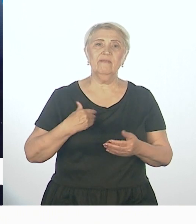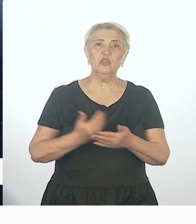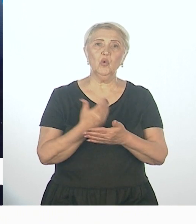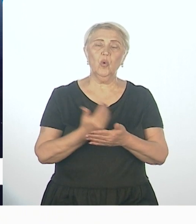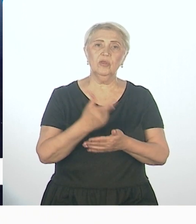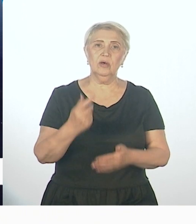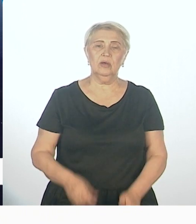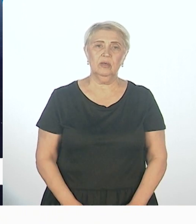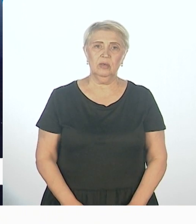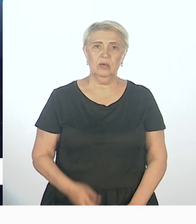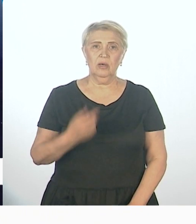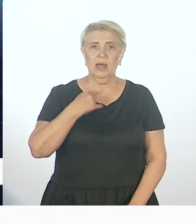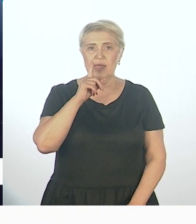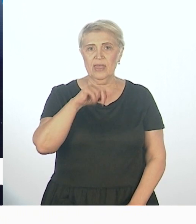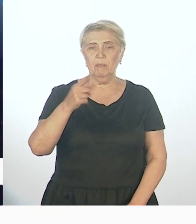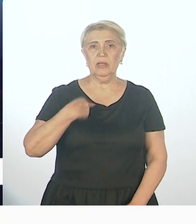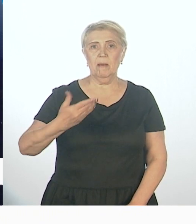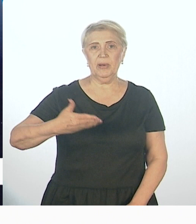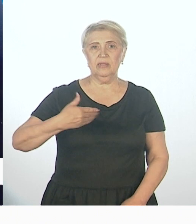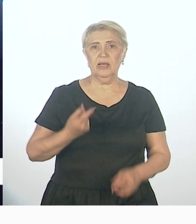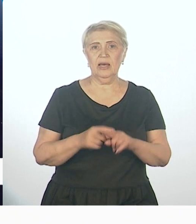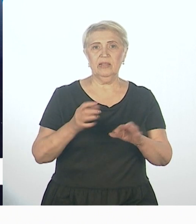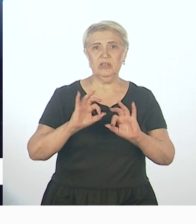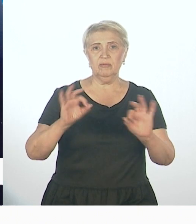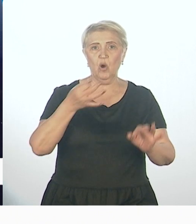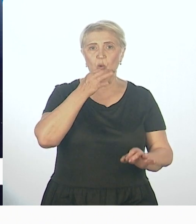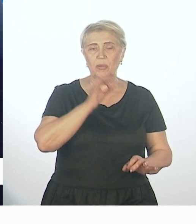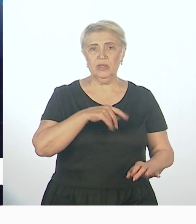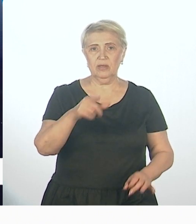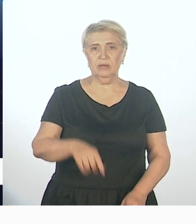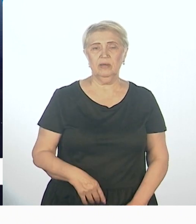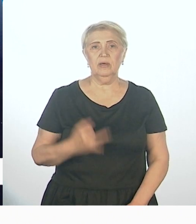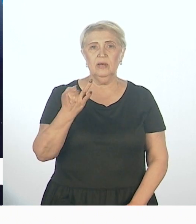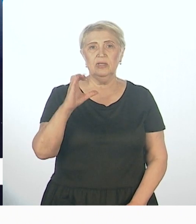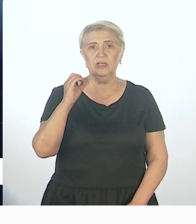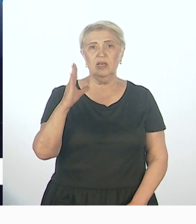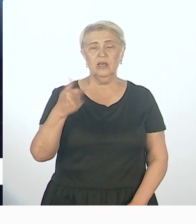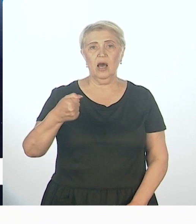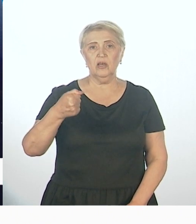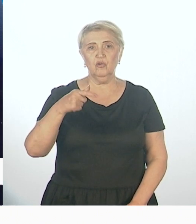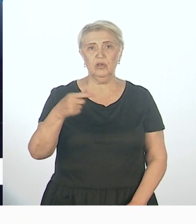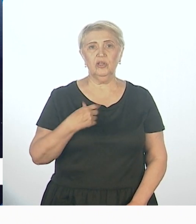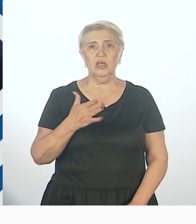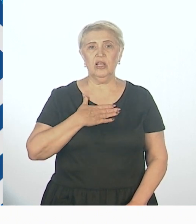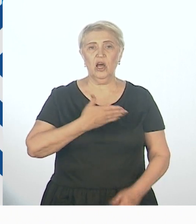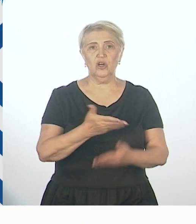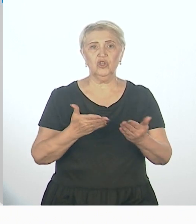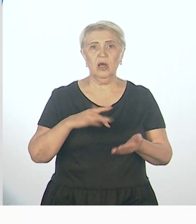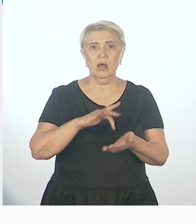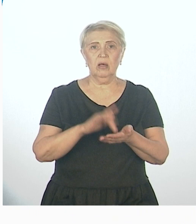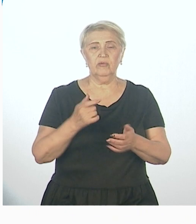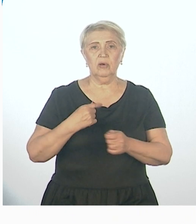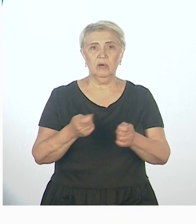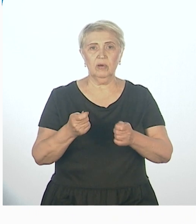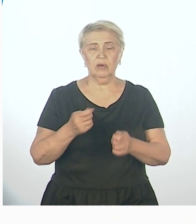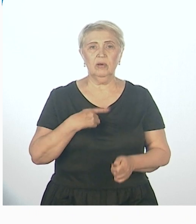не было презентации этого замечательного опыта. И Сергей Анатольевич, наш мэр города, сказал, что